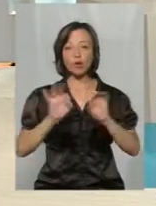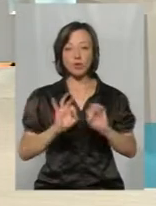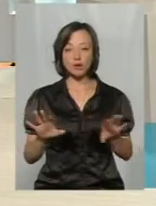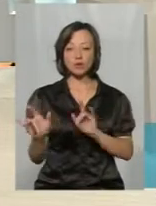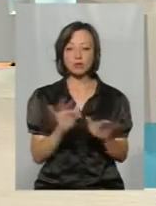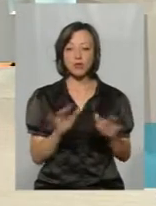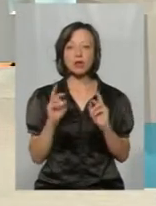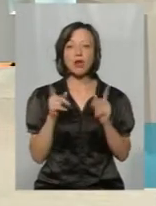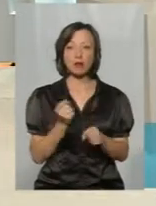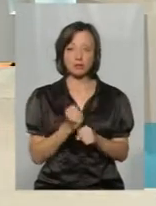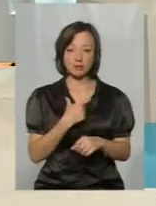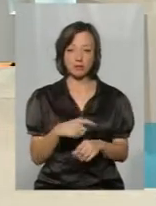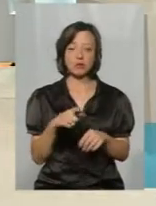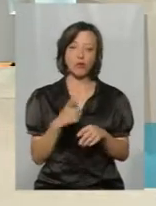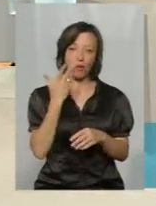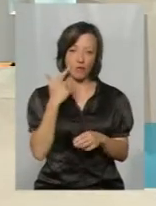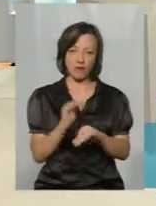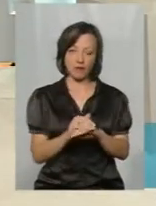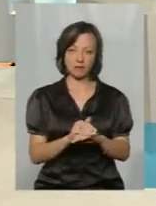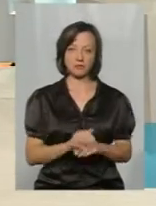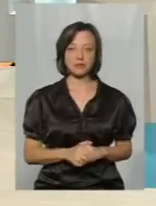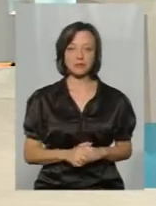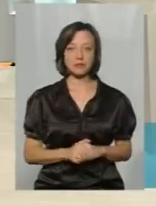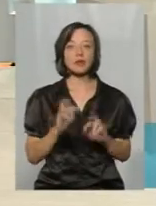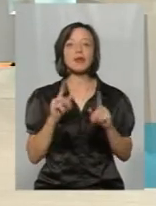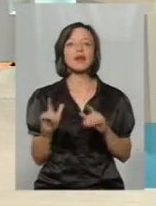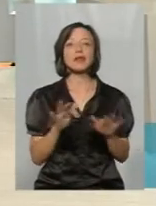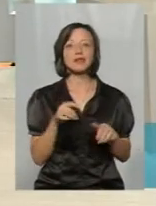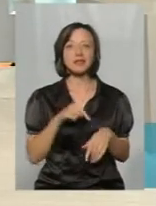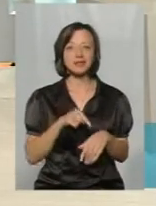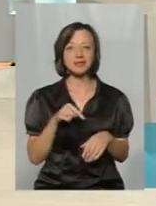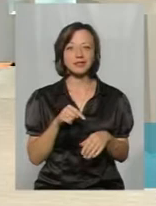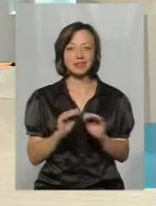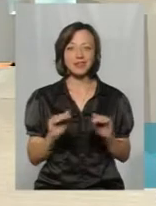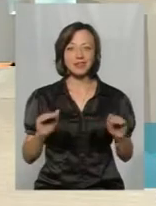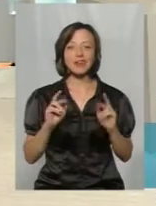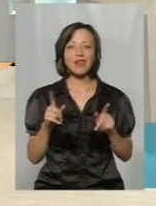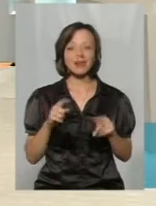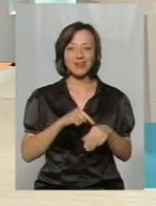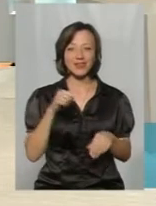дії, як діяти при їхньому виявленні. Як діти реагують? Ну,